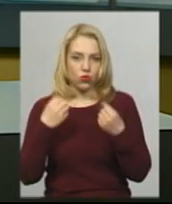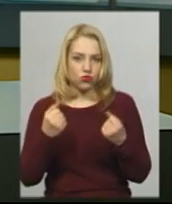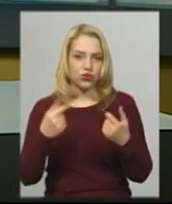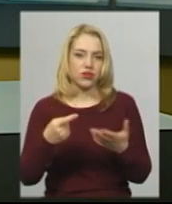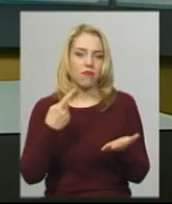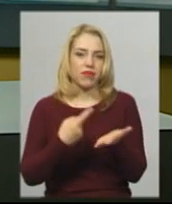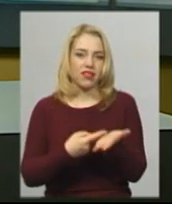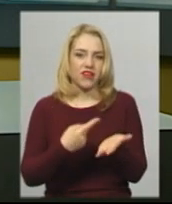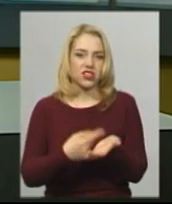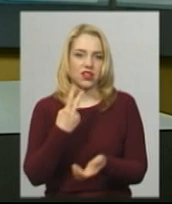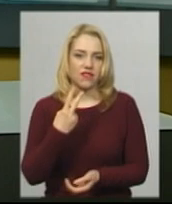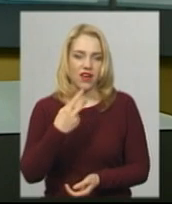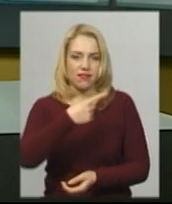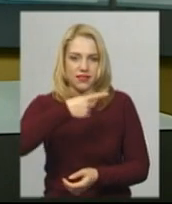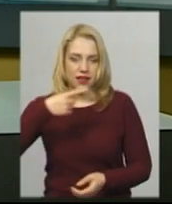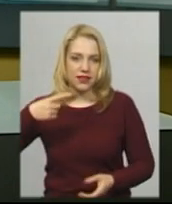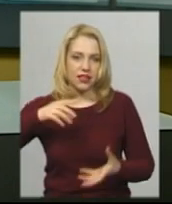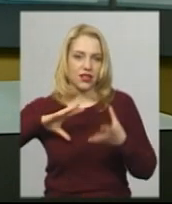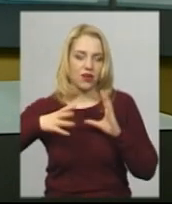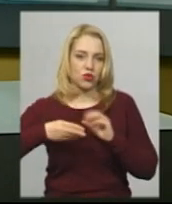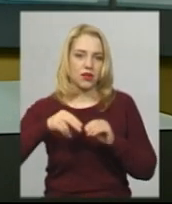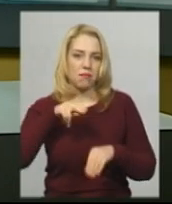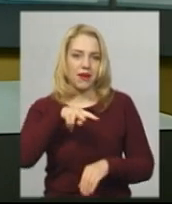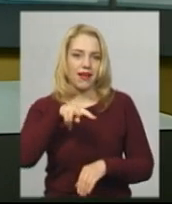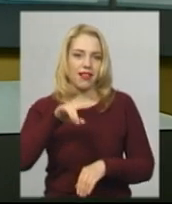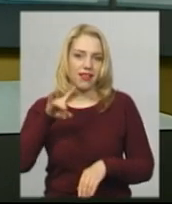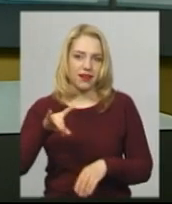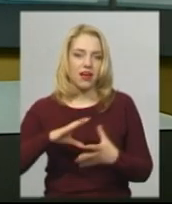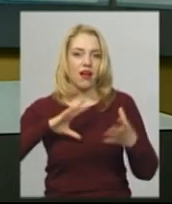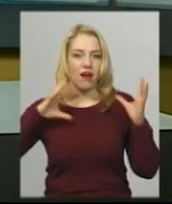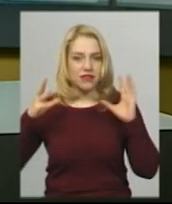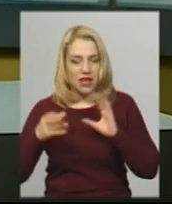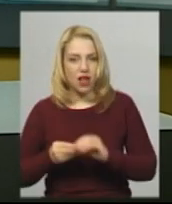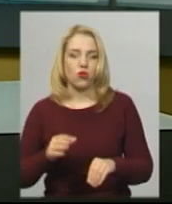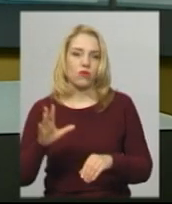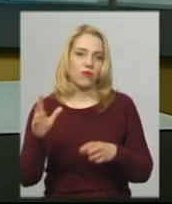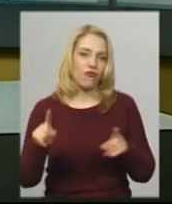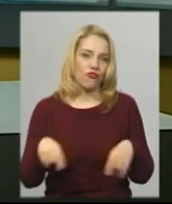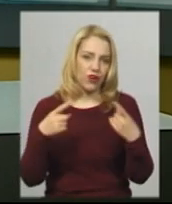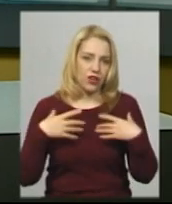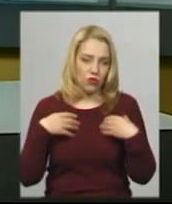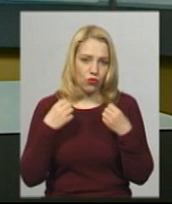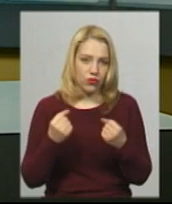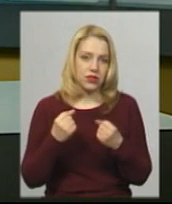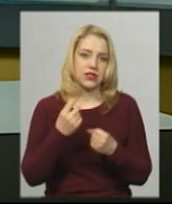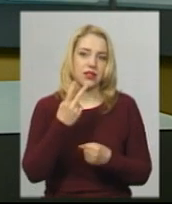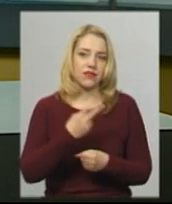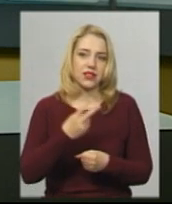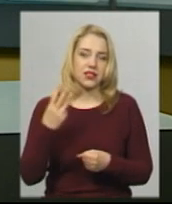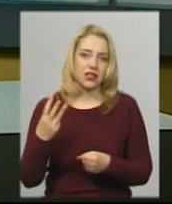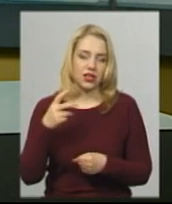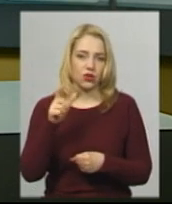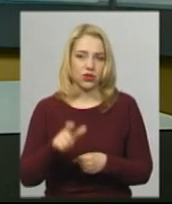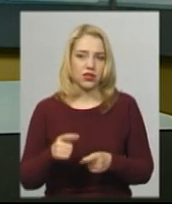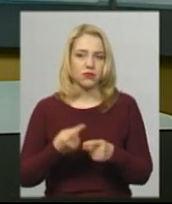-досліджень. Загалом в області від коронавірусу одужало 23 людини. Про це Суспільному розповіла начальниця обласного